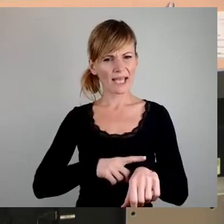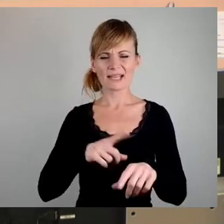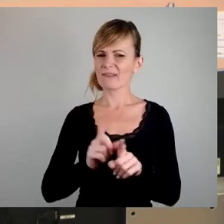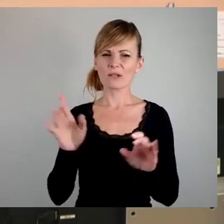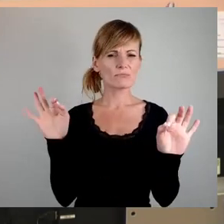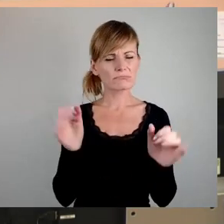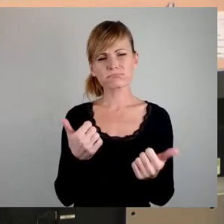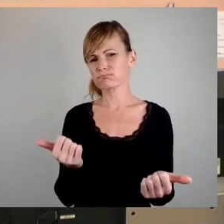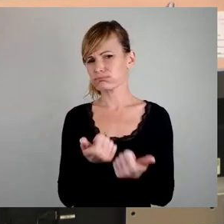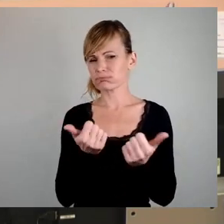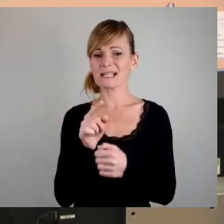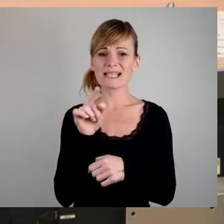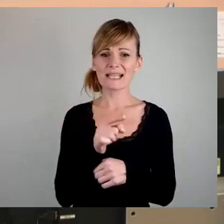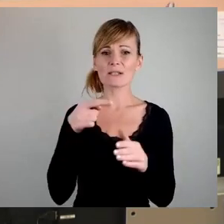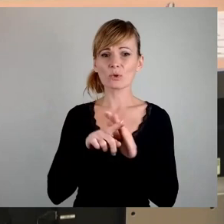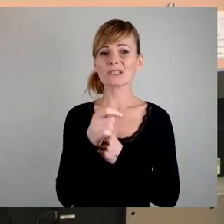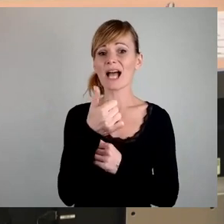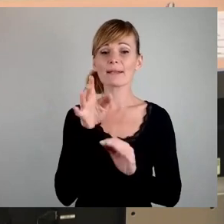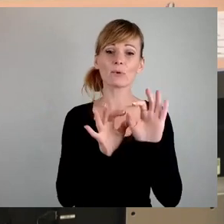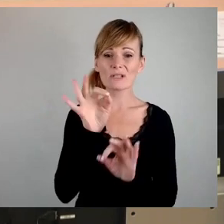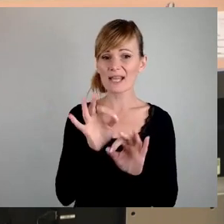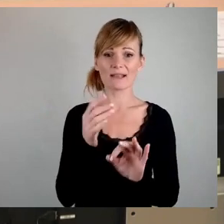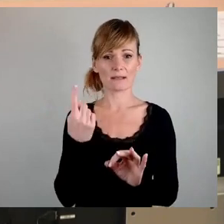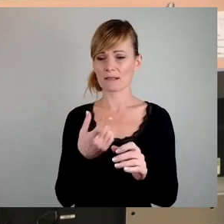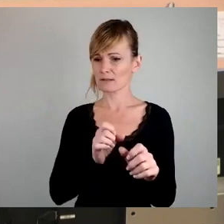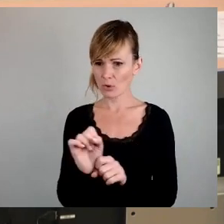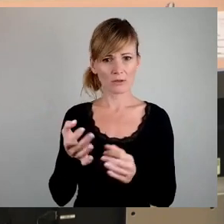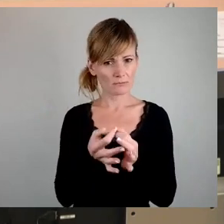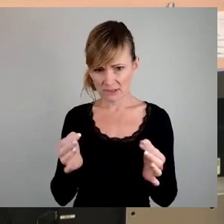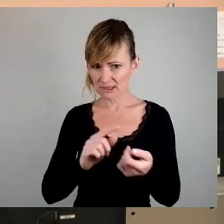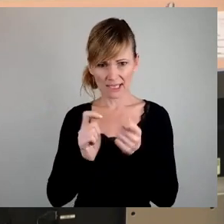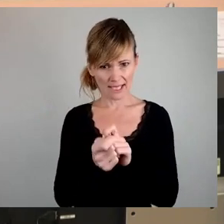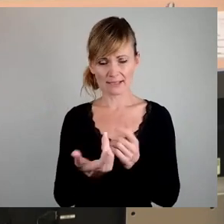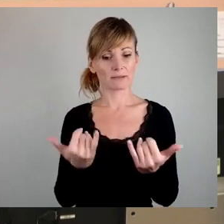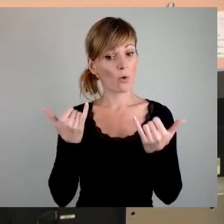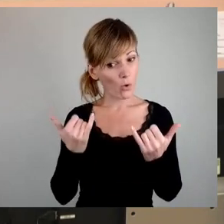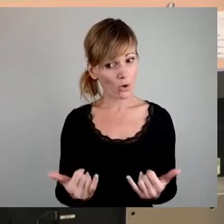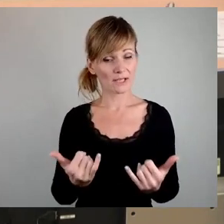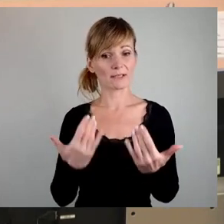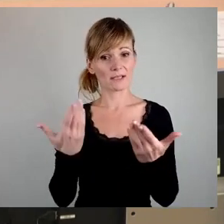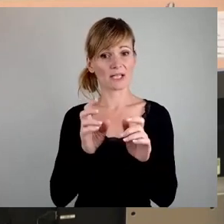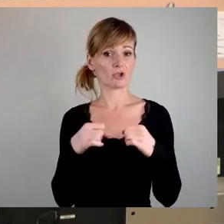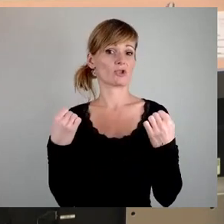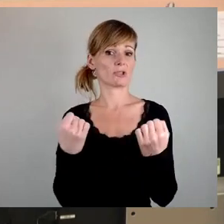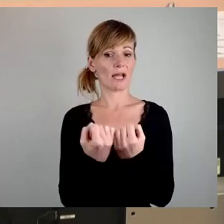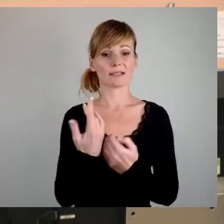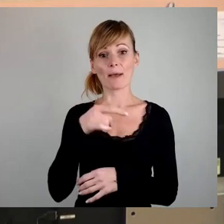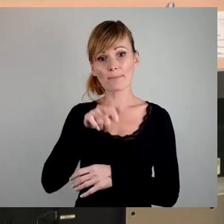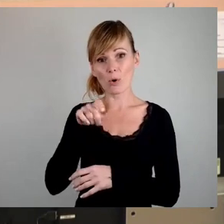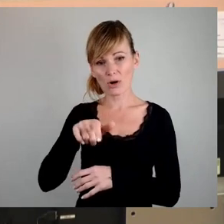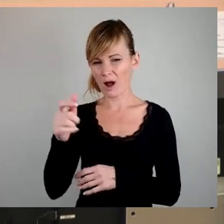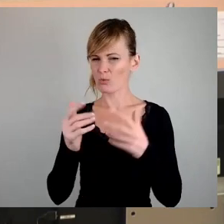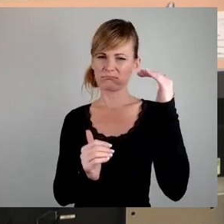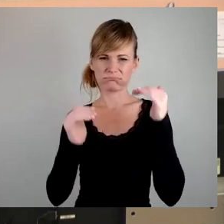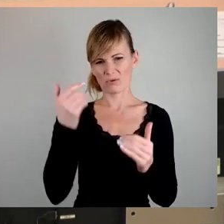von unter einem Prozent gab, hat daran nichts geändert. Heute ist es eher der Staat, der den Bürgern unverhältnismäßig hohe